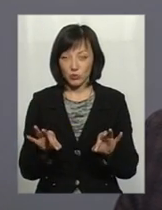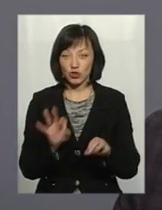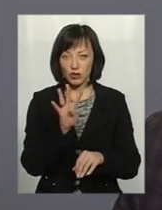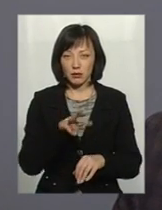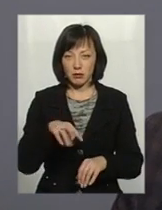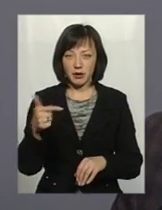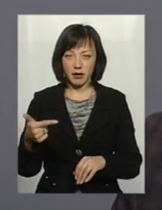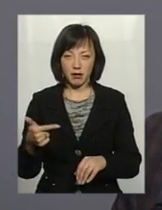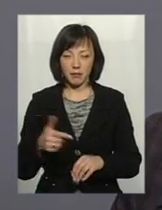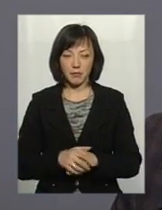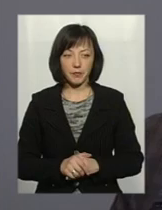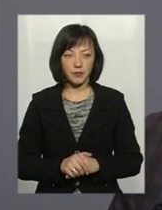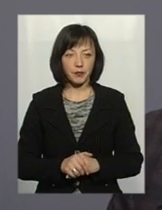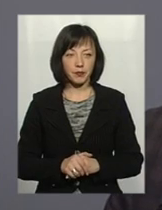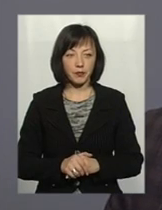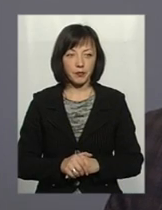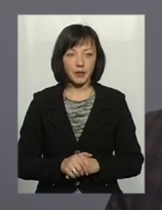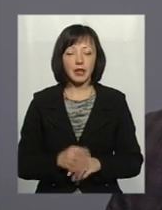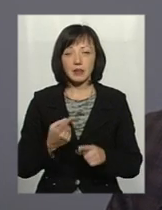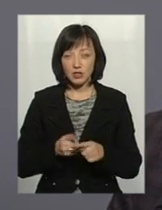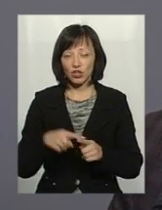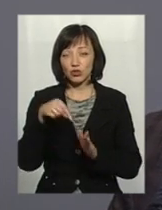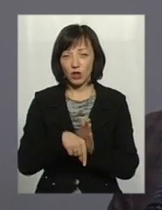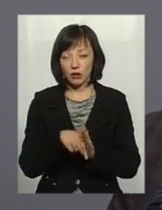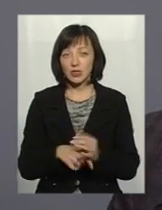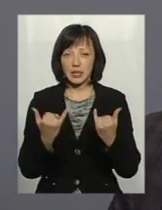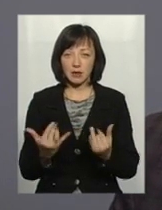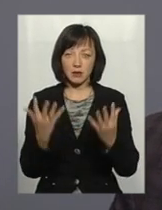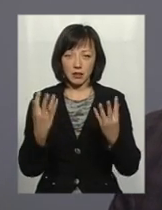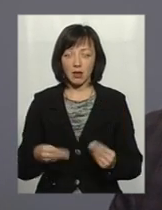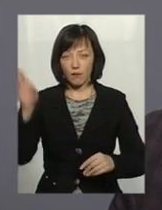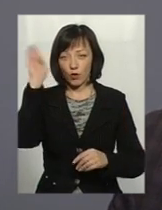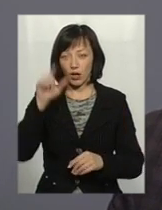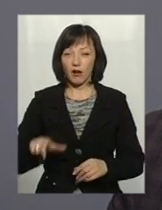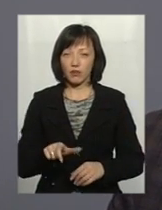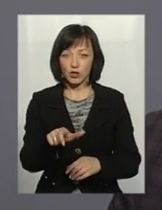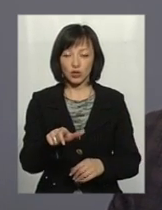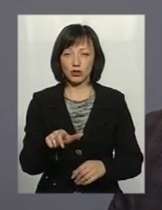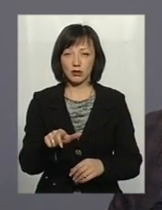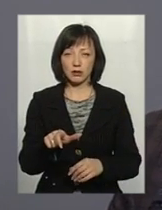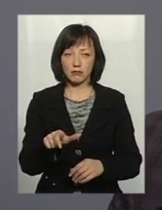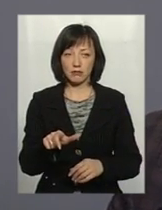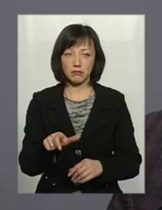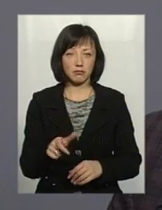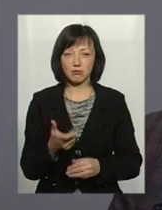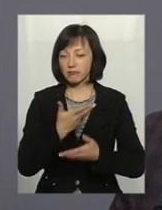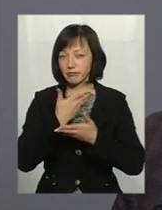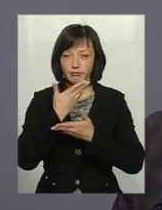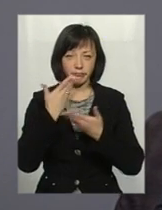4 мг на дециметр кубічний. Що свідчить про те, що на даний час вода в річці не